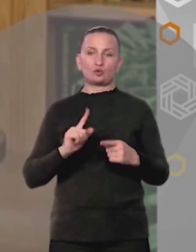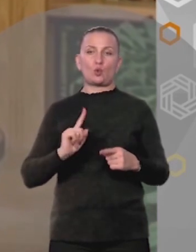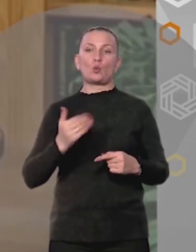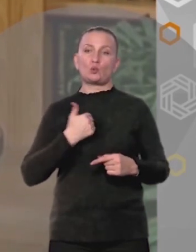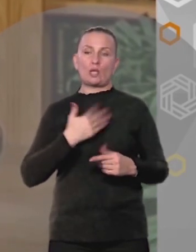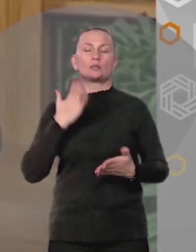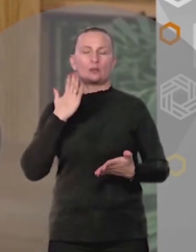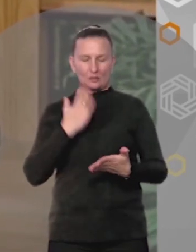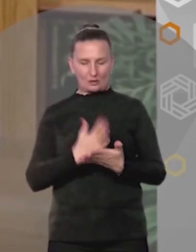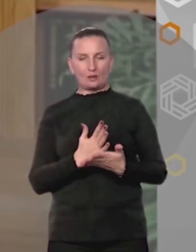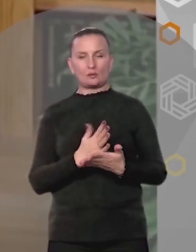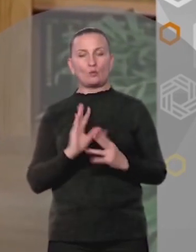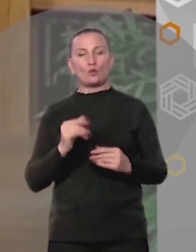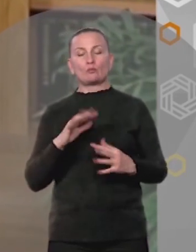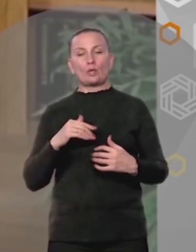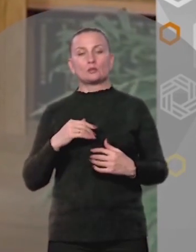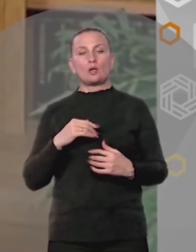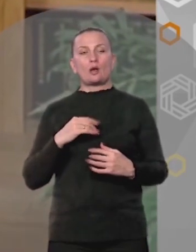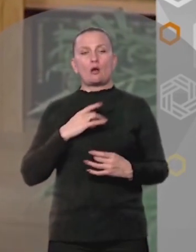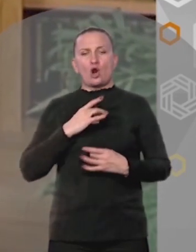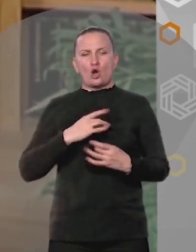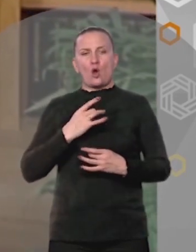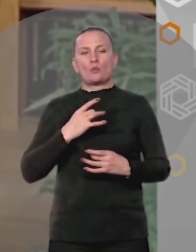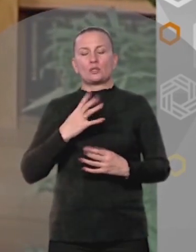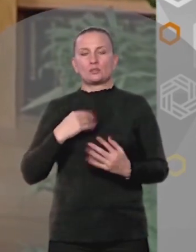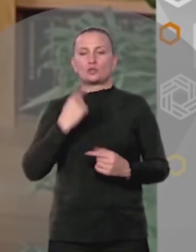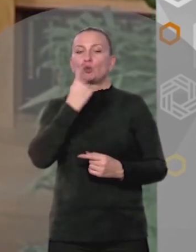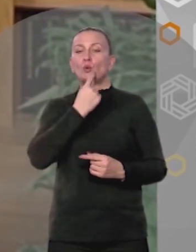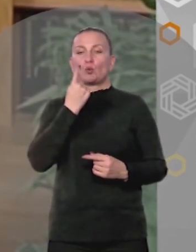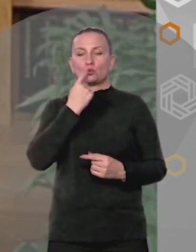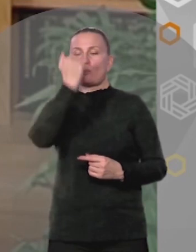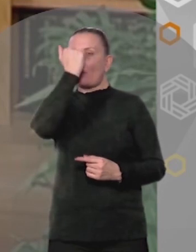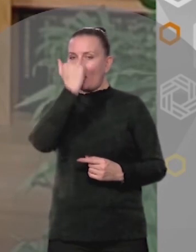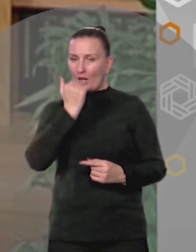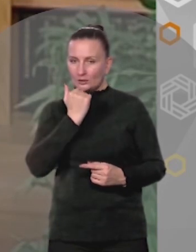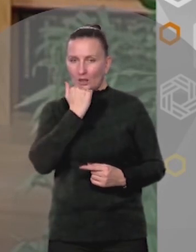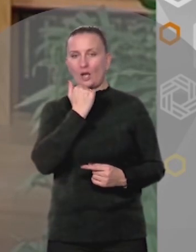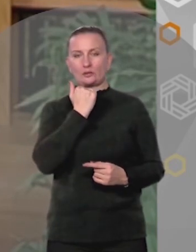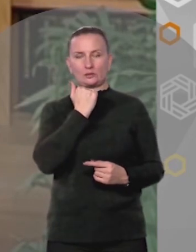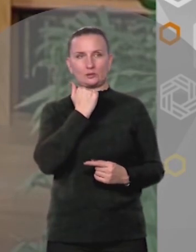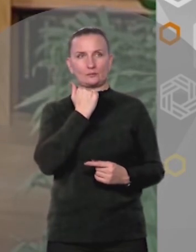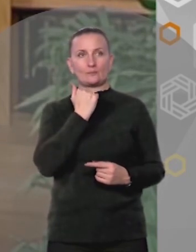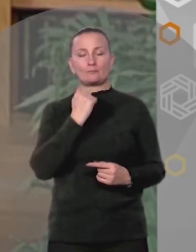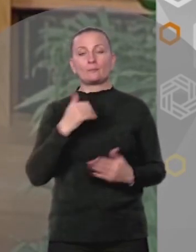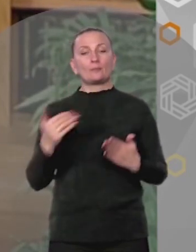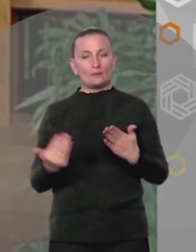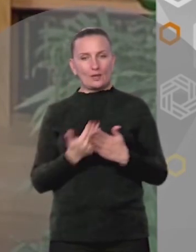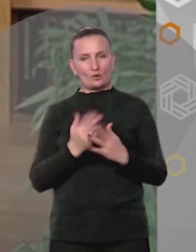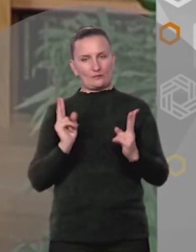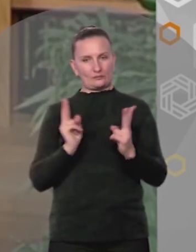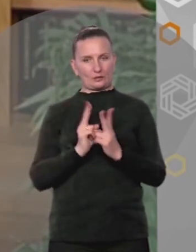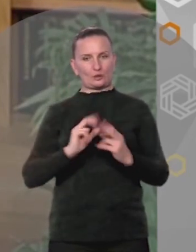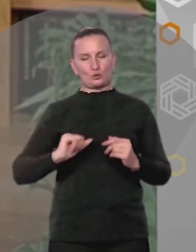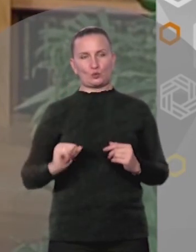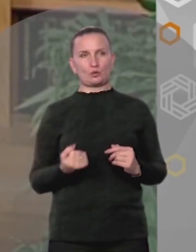у нас есть Пусть вместо Ропота Из наших уст Звучит благодарность До новых встреч